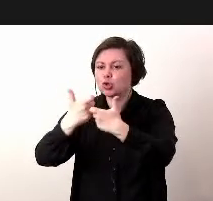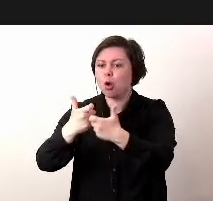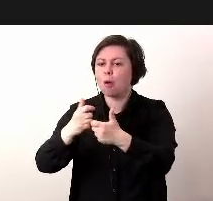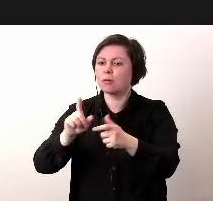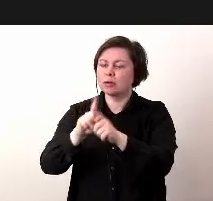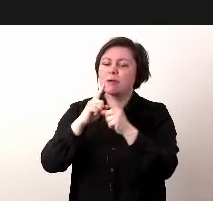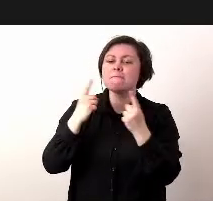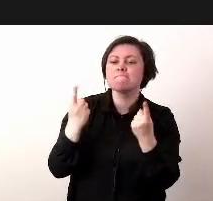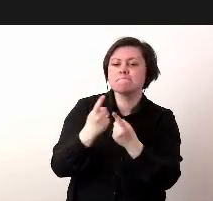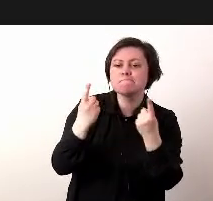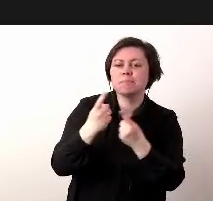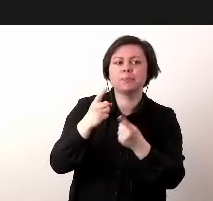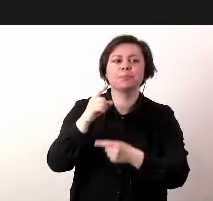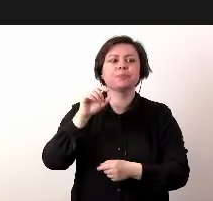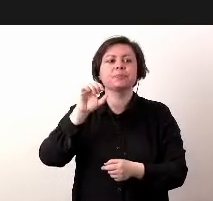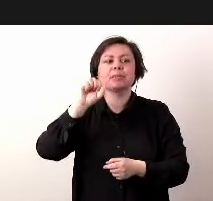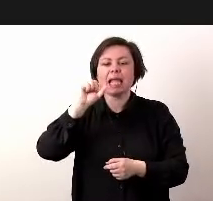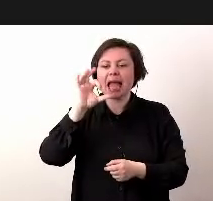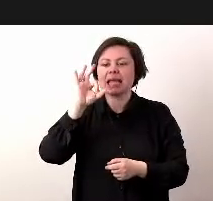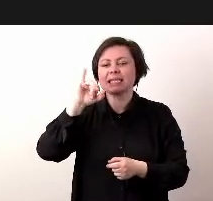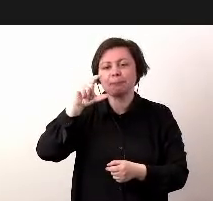przykład tutaj na tym przykładzie Aspice'a,